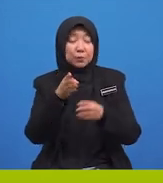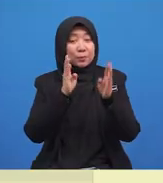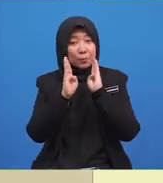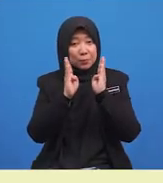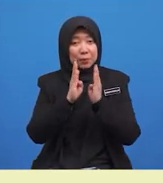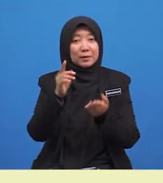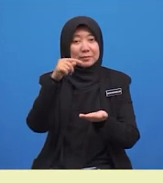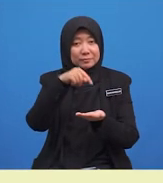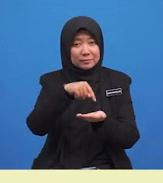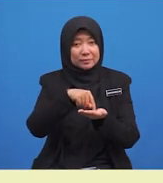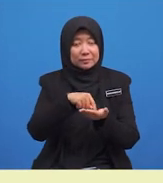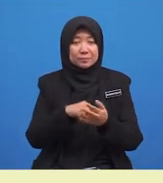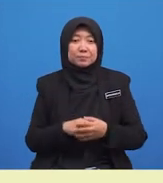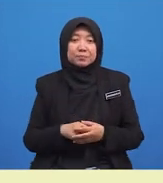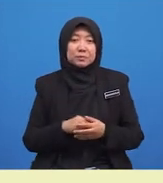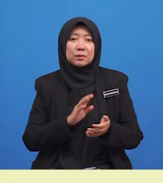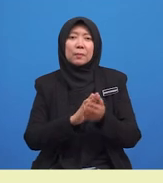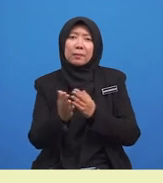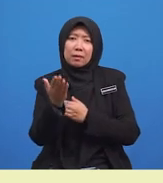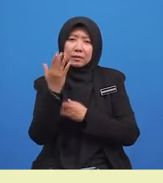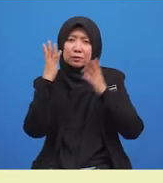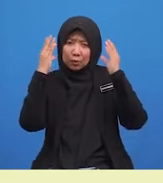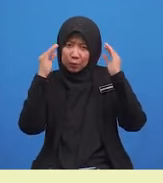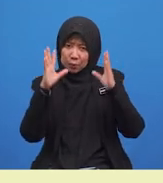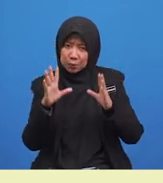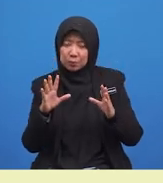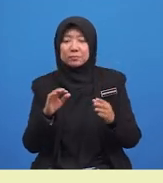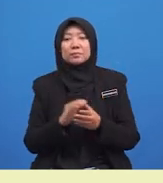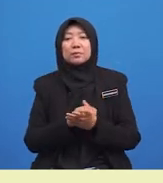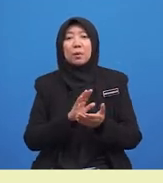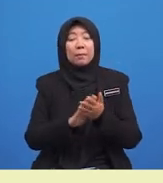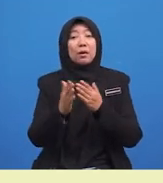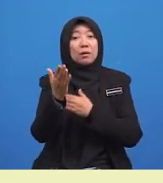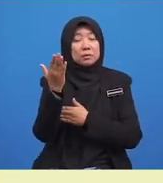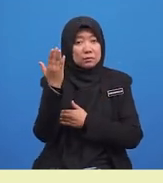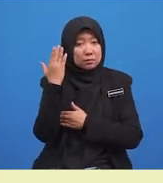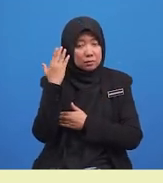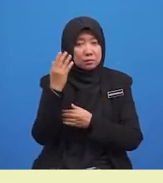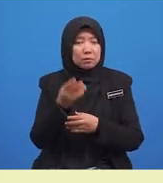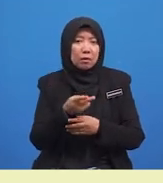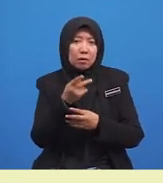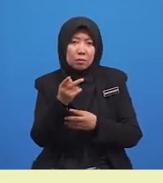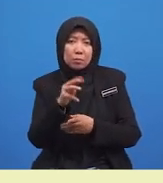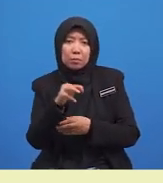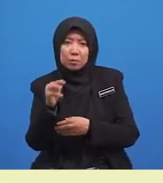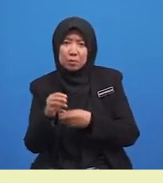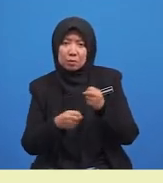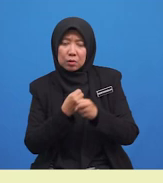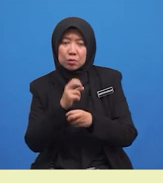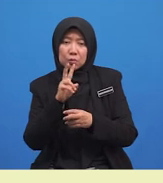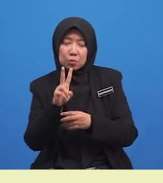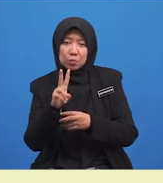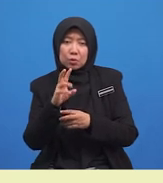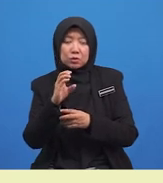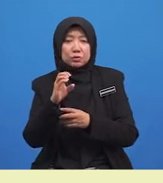Selamat pagi, Cikgu. Selamat pagi. Kamu murid tahun dua cerdik atau dua cerdas? Tahun dua